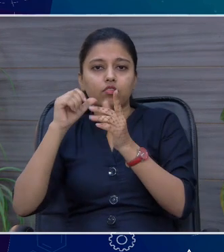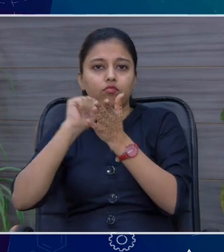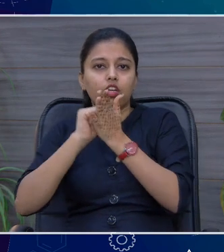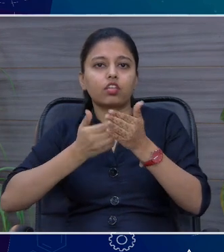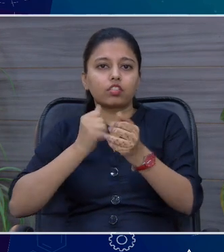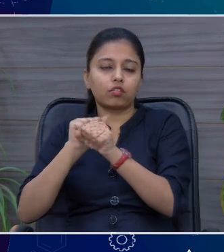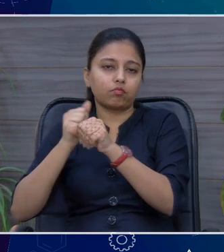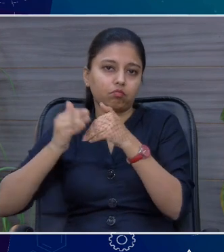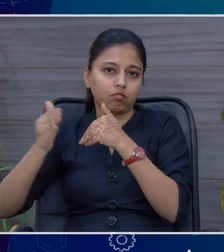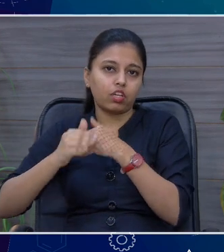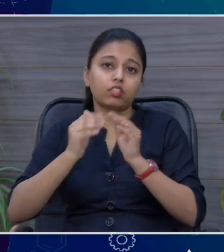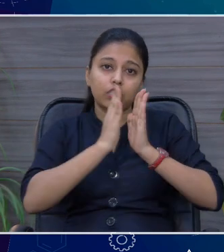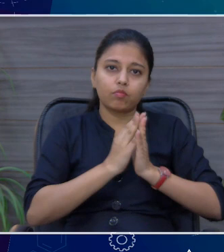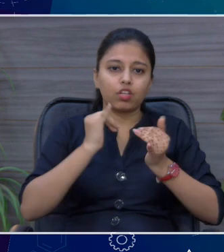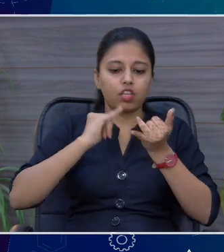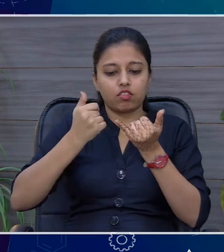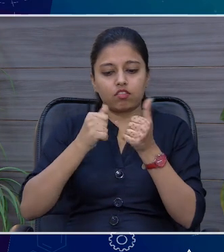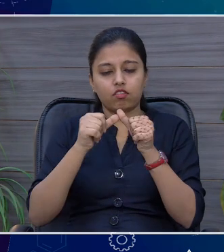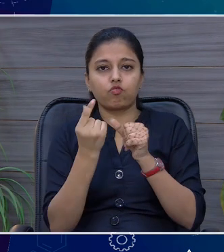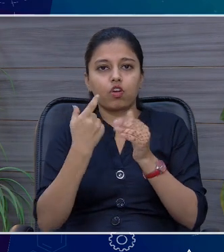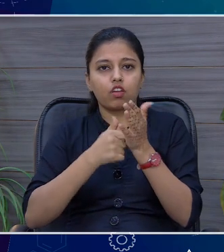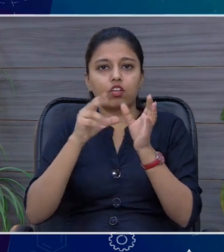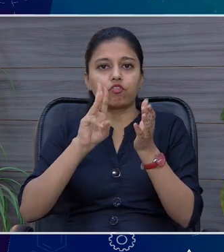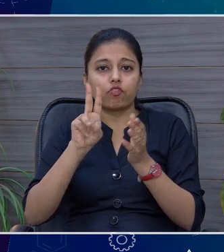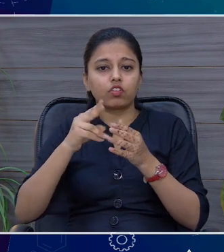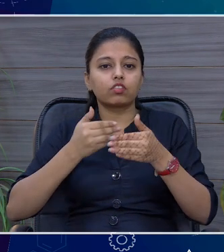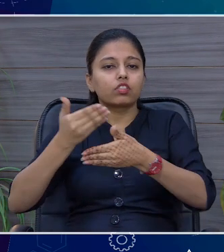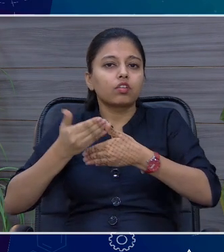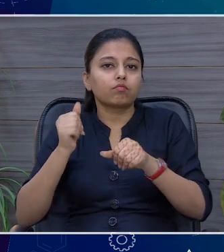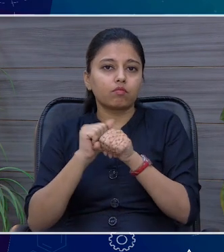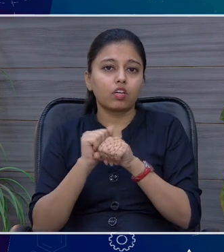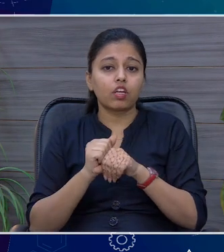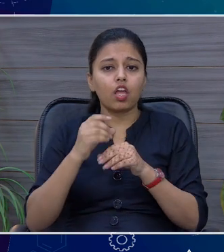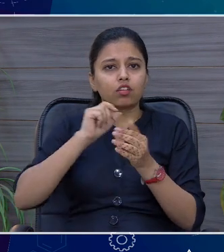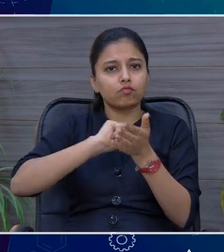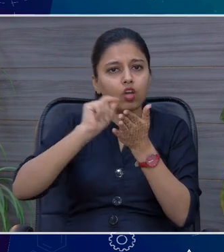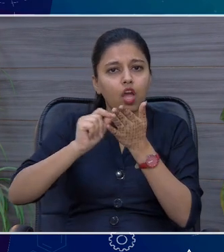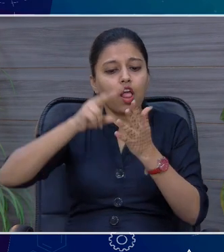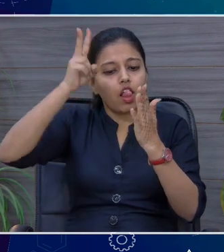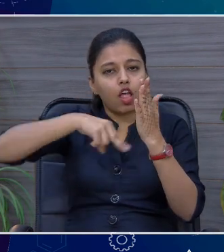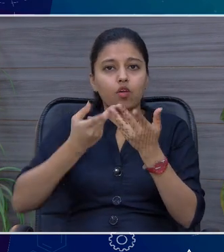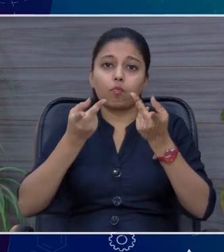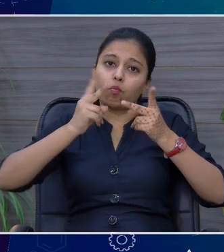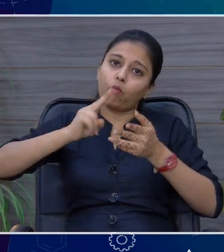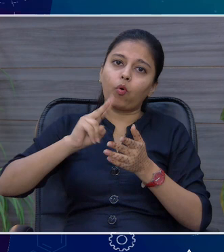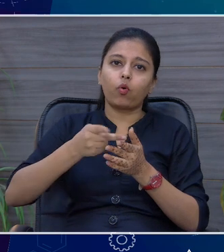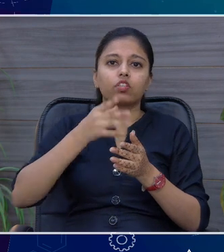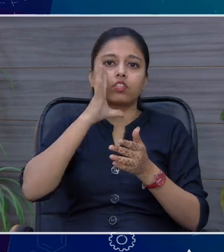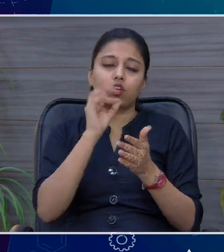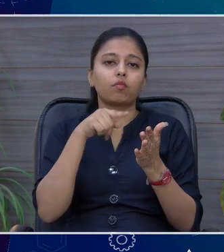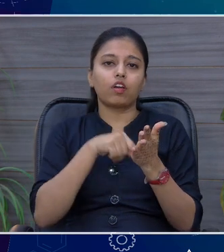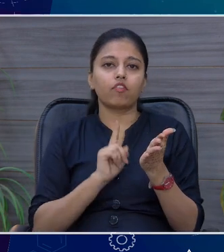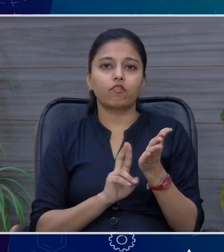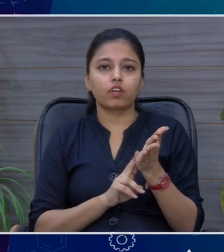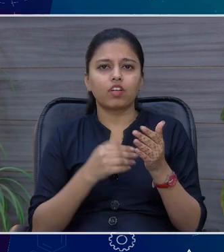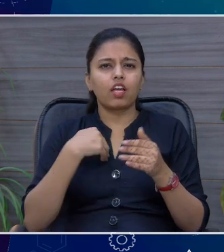-बहुत सवागत है आपका अश्का सूब और कॉपी राइटर एक एक ऐसा पेशा है जिसमें की लिखना और पढ़ना दोनों बहुत जादा आवशक है